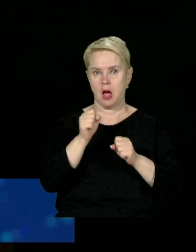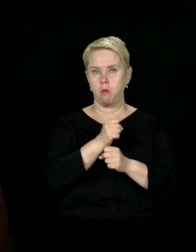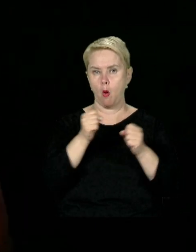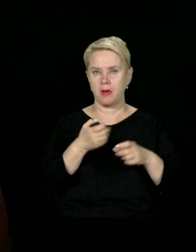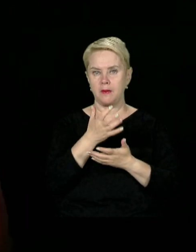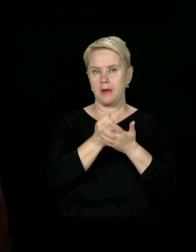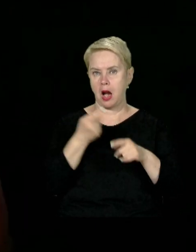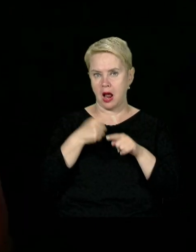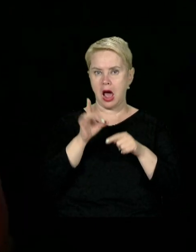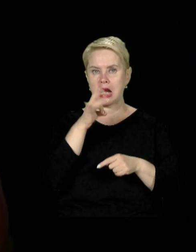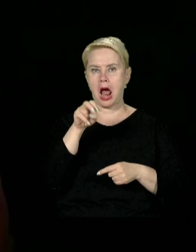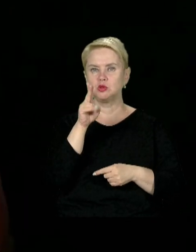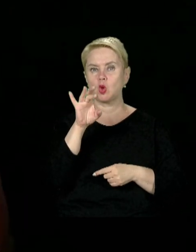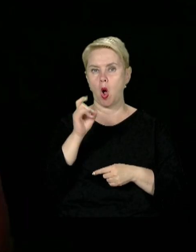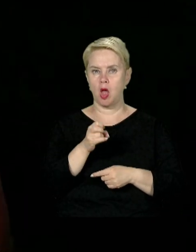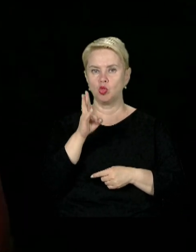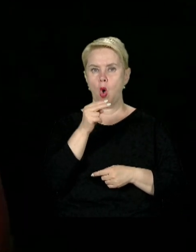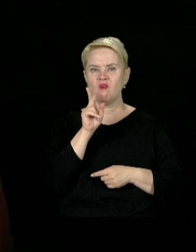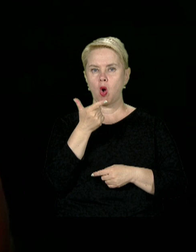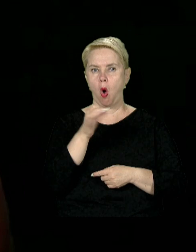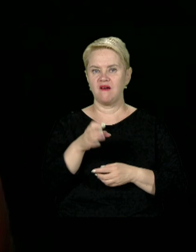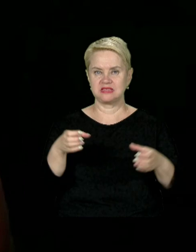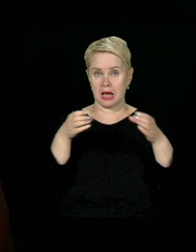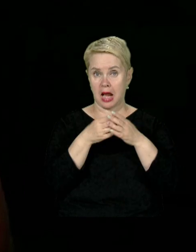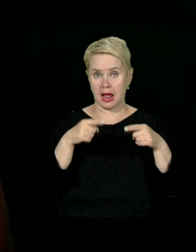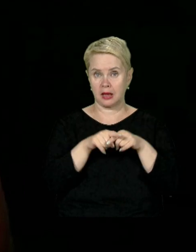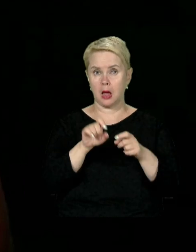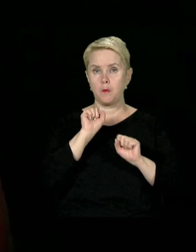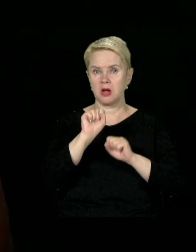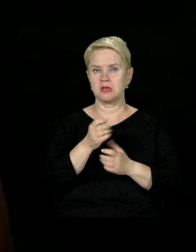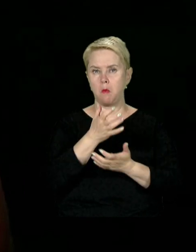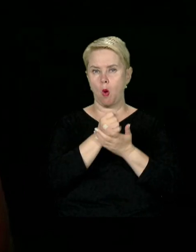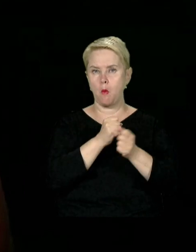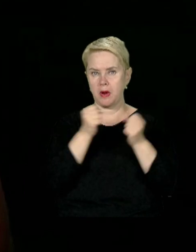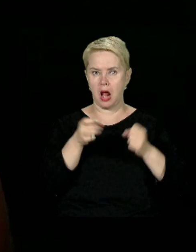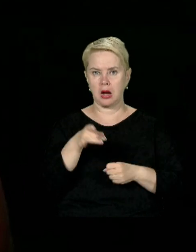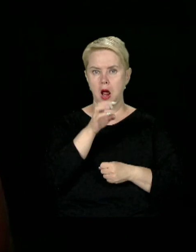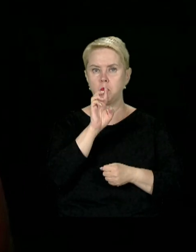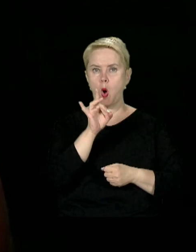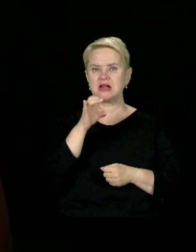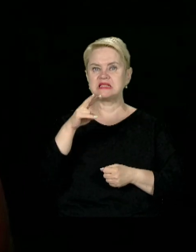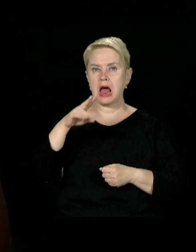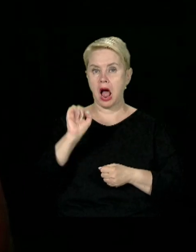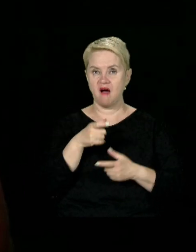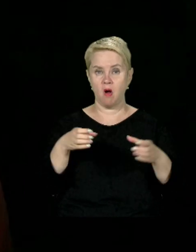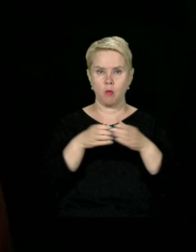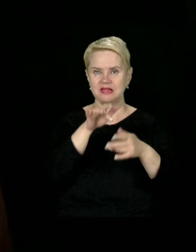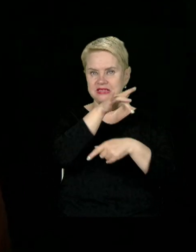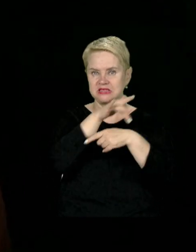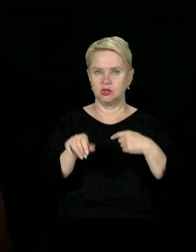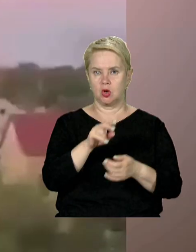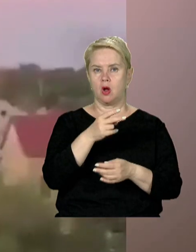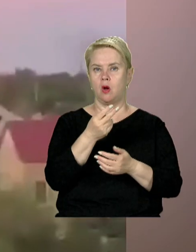боєприпасів в районі Райського, Новокаховської громади, а також по складу боєприпасів в районі Береслава. Об'єкти знищені,